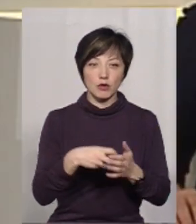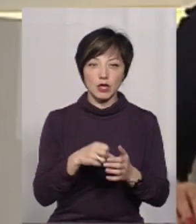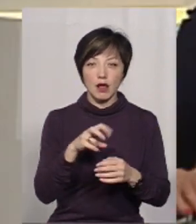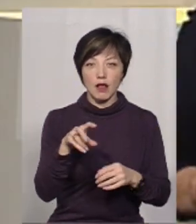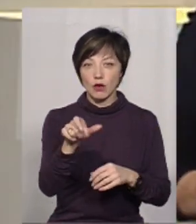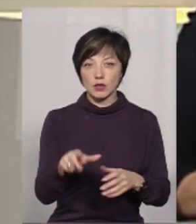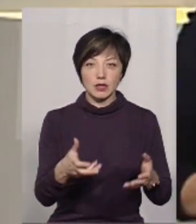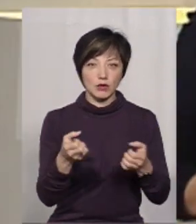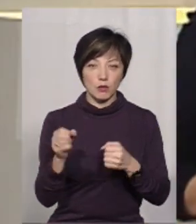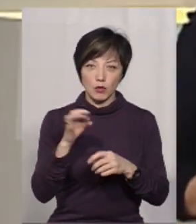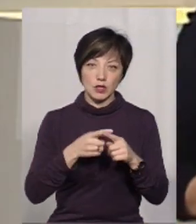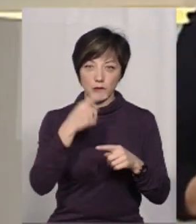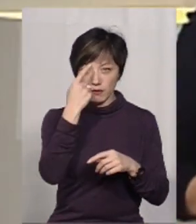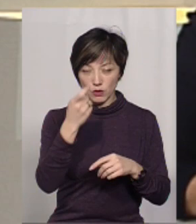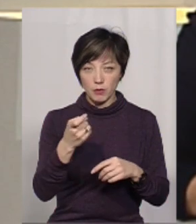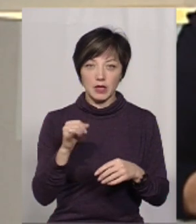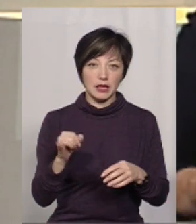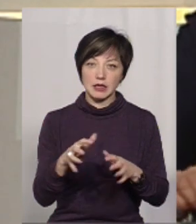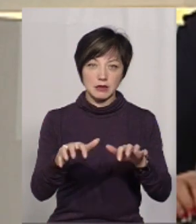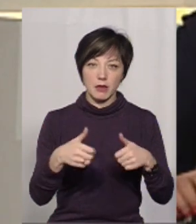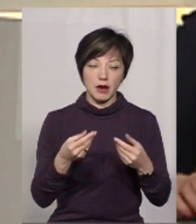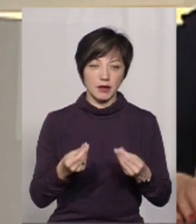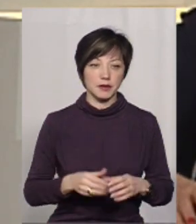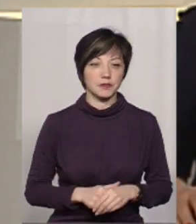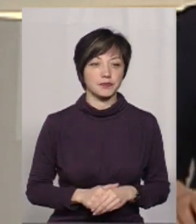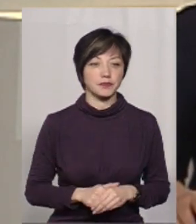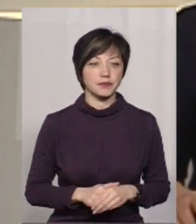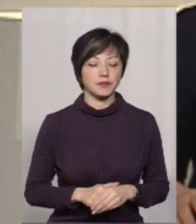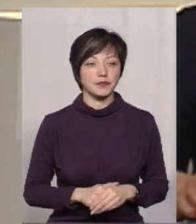пошту, але людина не отримує про це повідомлення і не забирає їх.